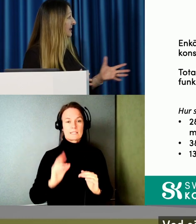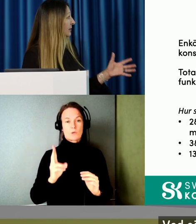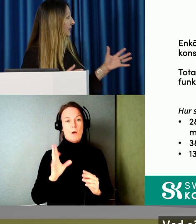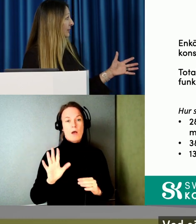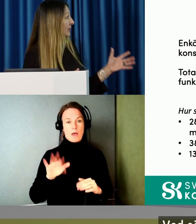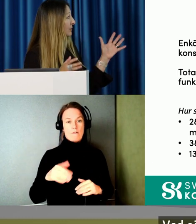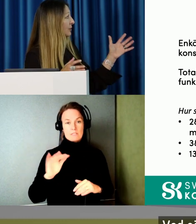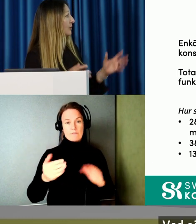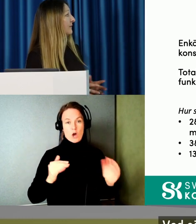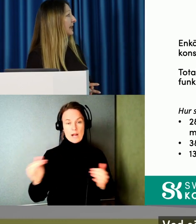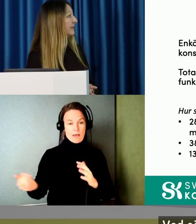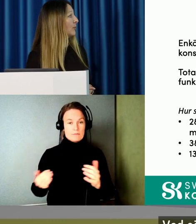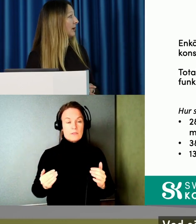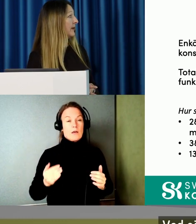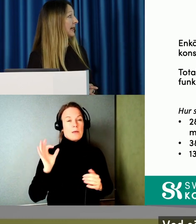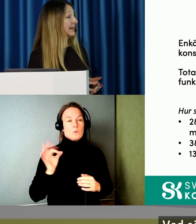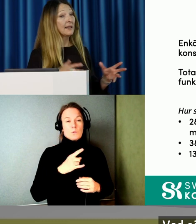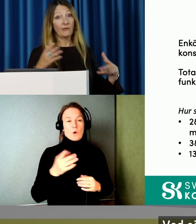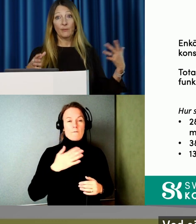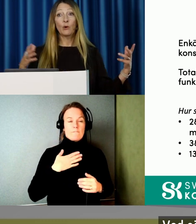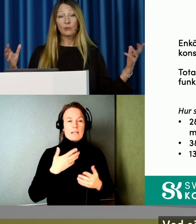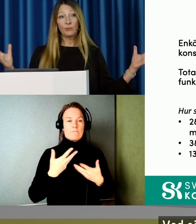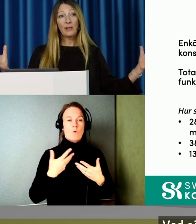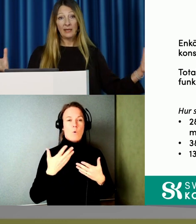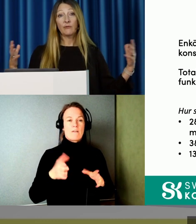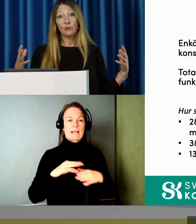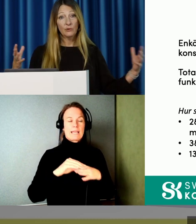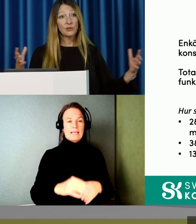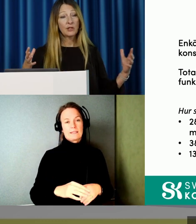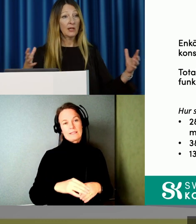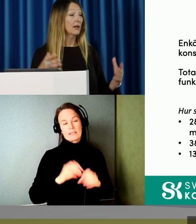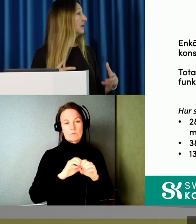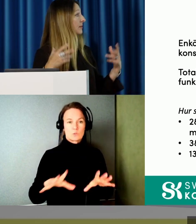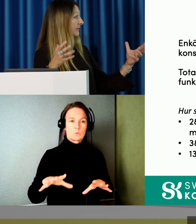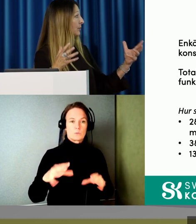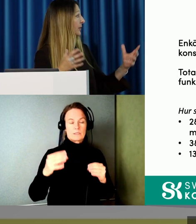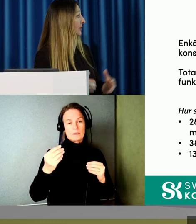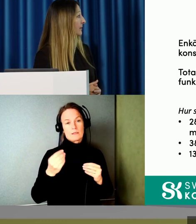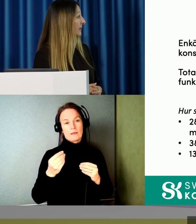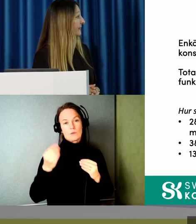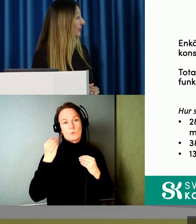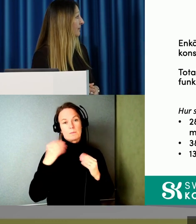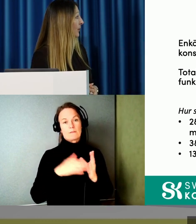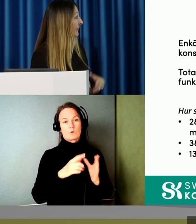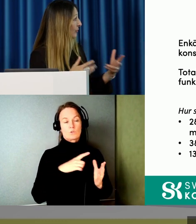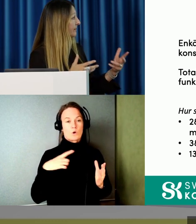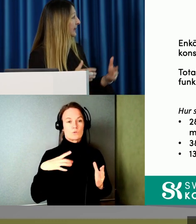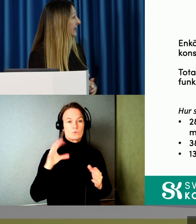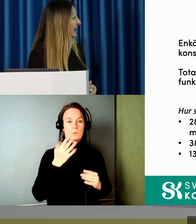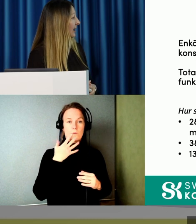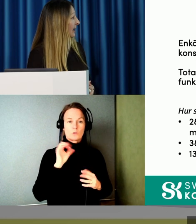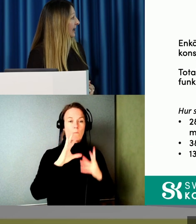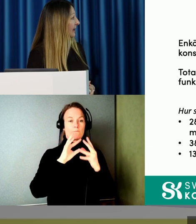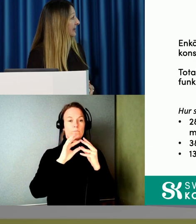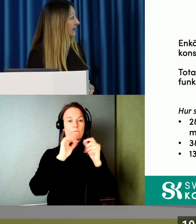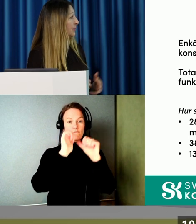Vad säger de då? Hur skulle de vilja få vägledning, information, utbildning från oss? Om vi då pratar om formen.